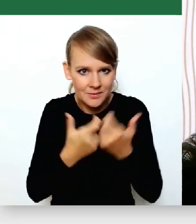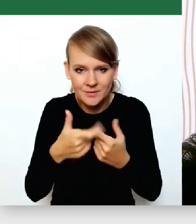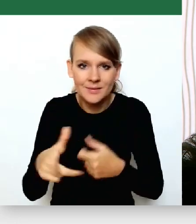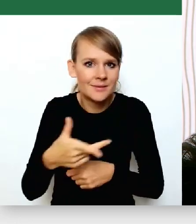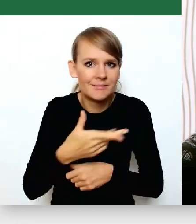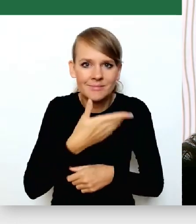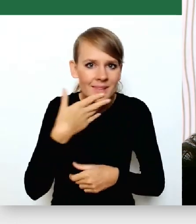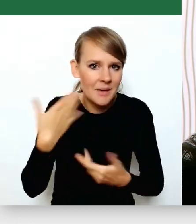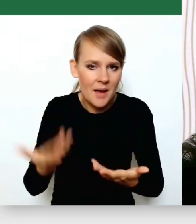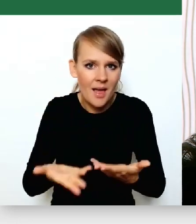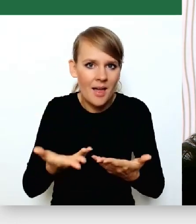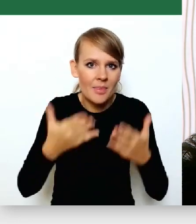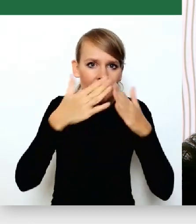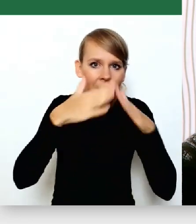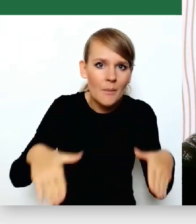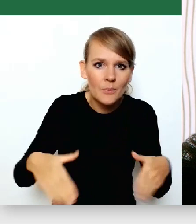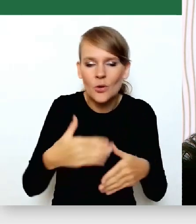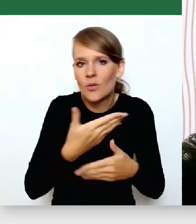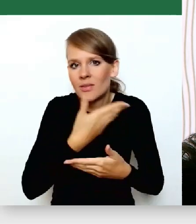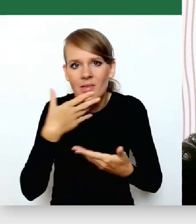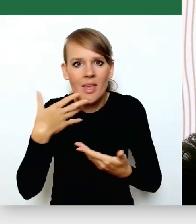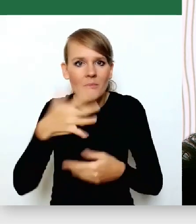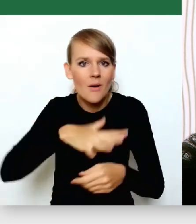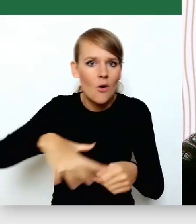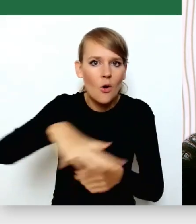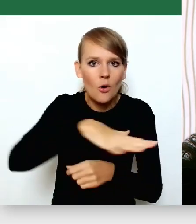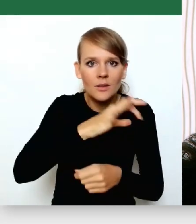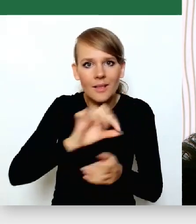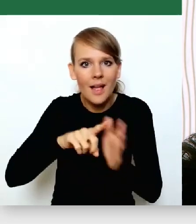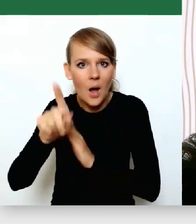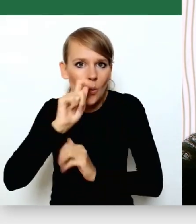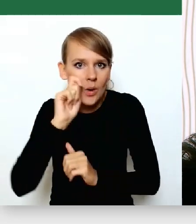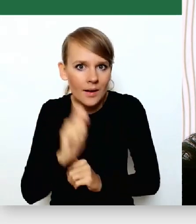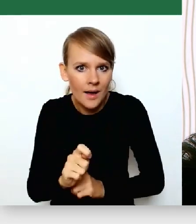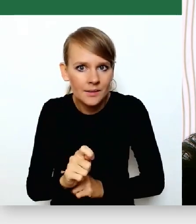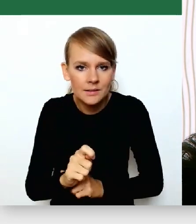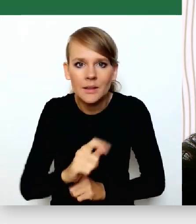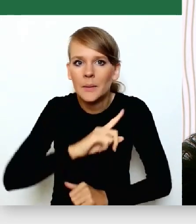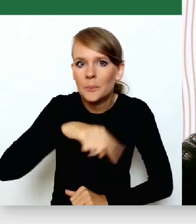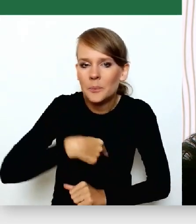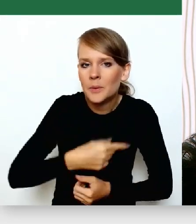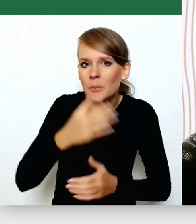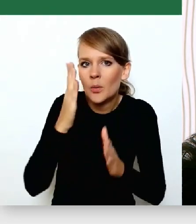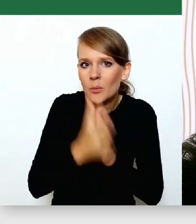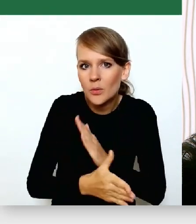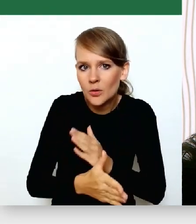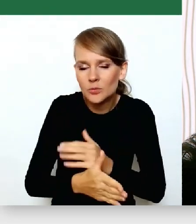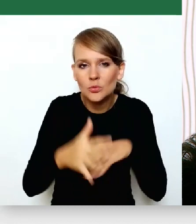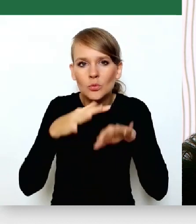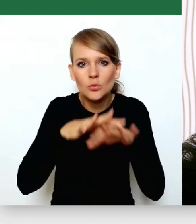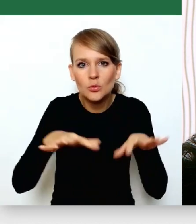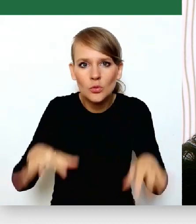żadnych osiedli specjalnych dla Ukraińców. To my żeśmy po prostu kawał pieniędzy